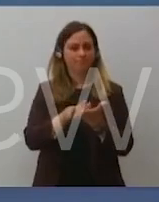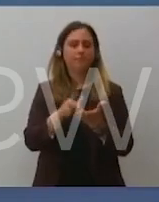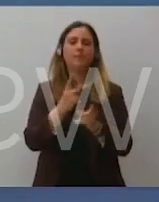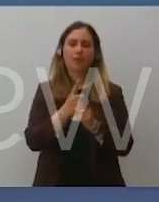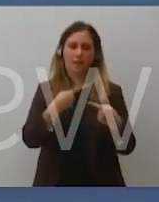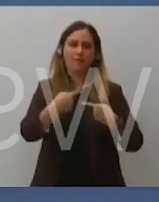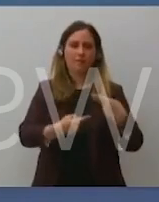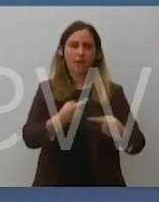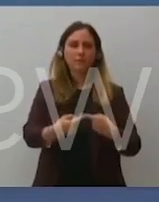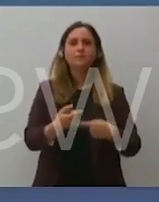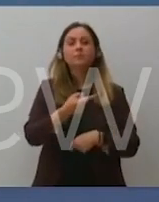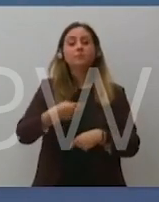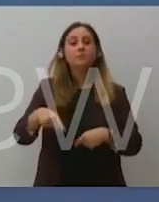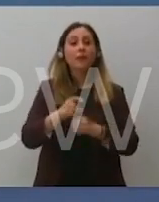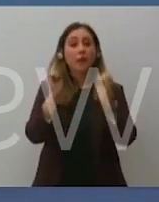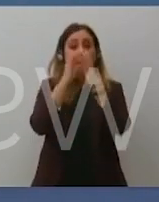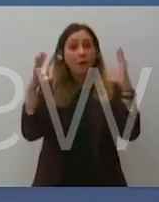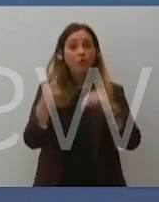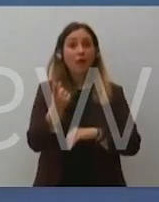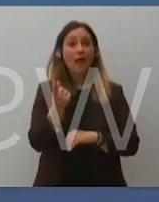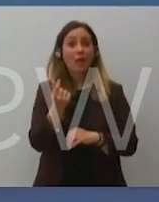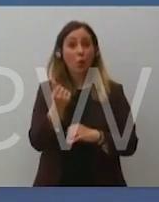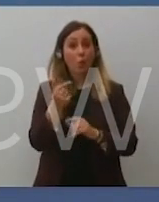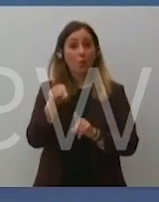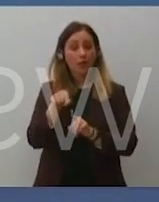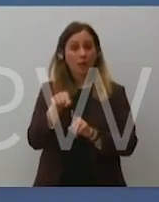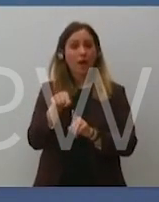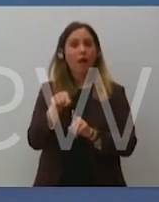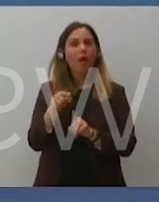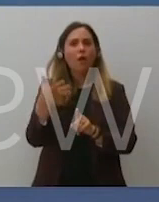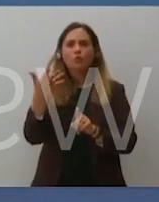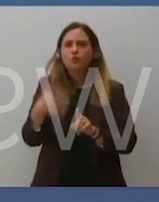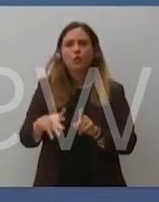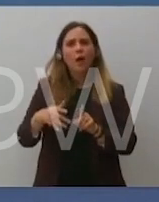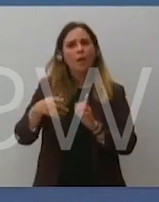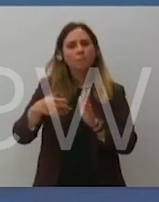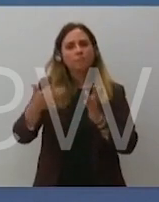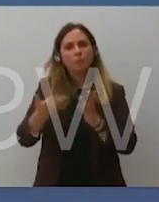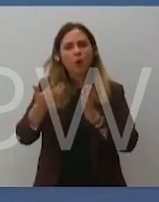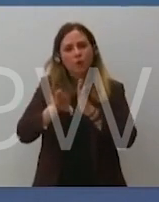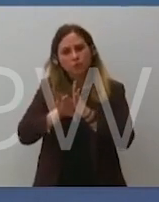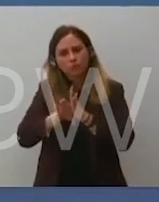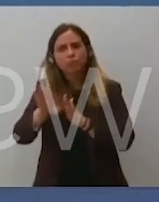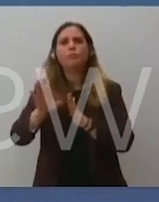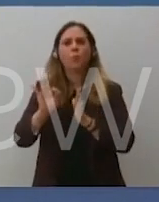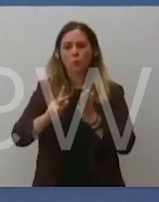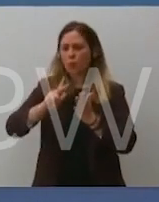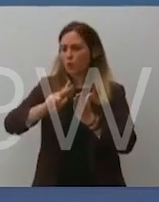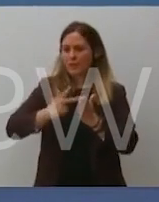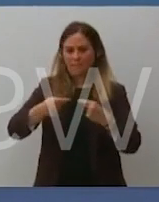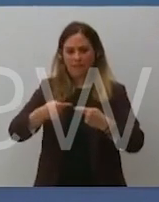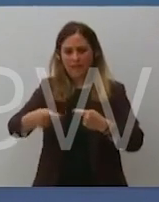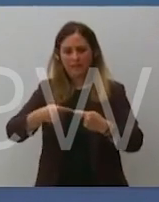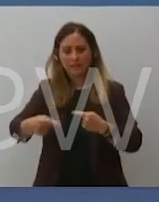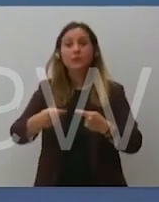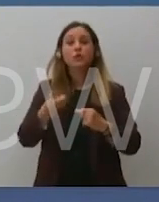Ci aspettiamo ora che la nostra economia abbia un rimbalzo già in questo trimestre, quindi le cifre di crescita di